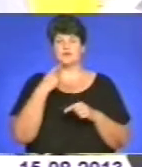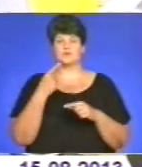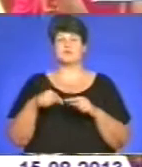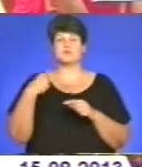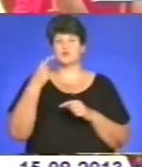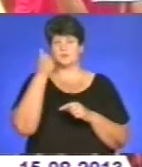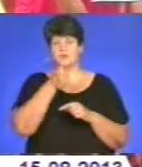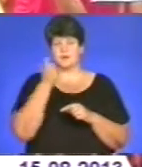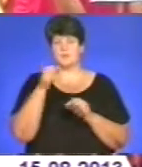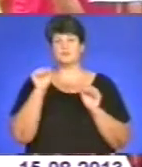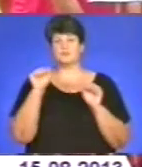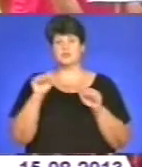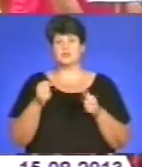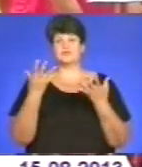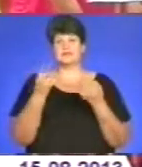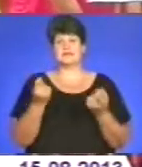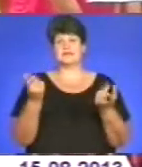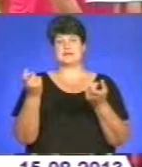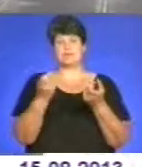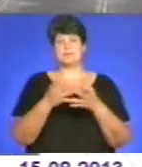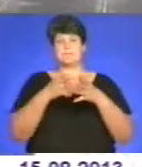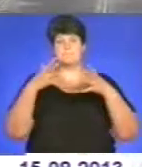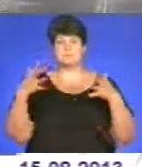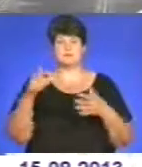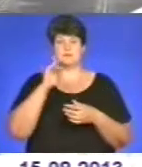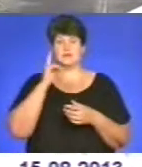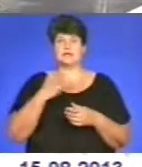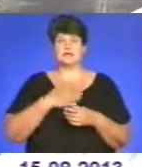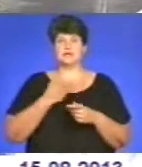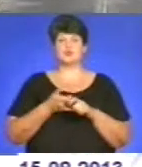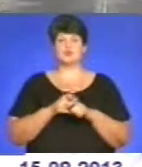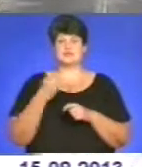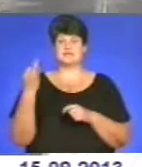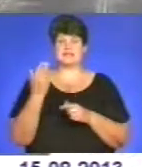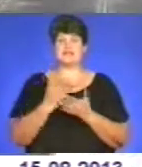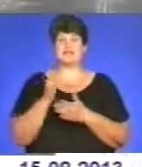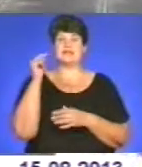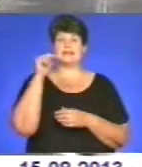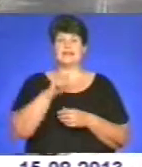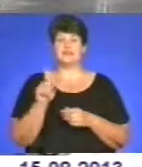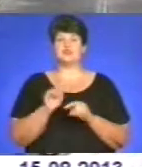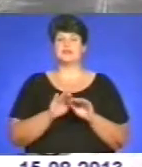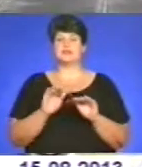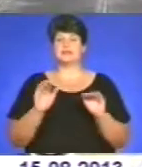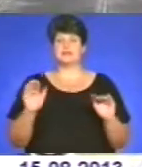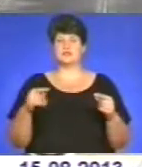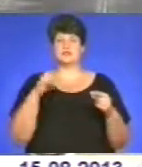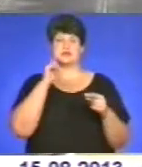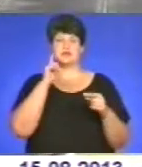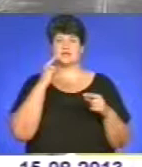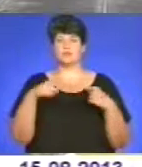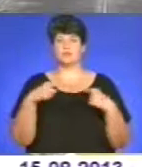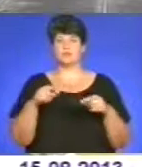наступному році, ймовірно, залучать ще більше молоді. Для нас дуже цікаво є те, що дитячий юнацький футбол